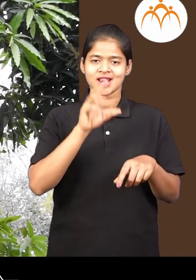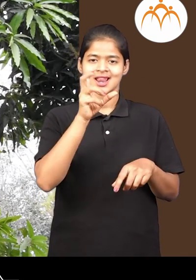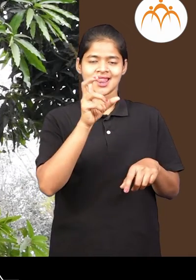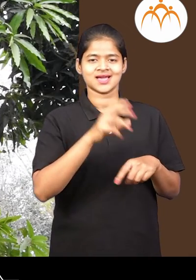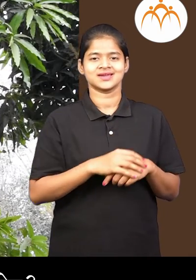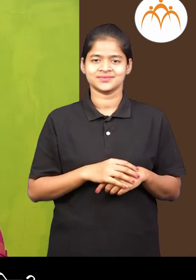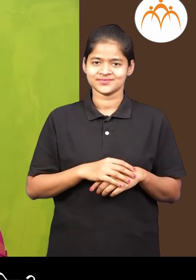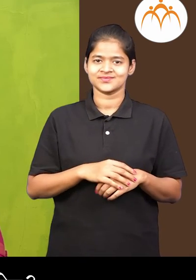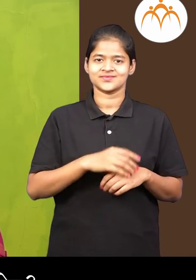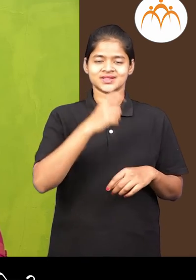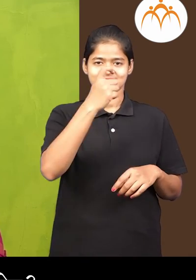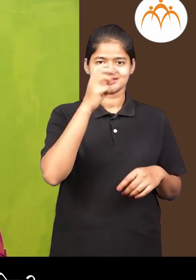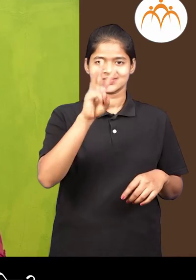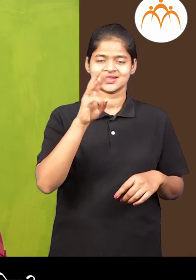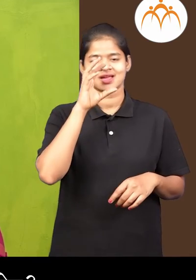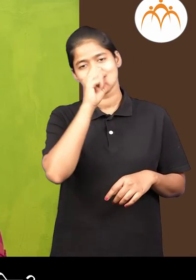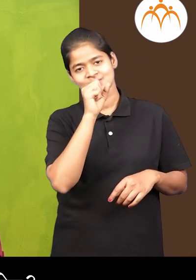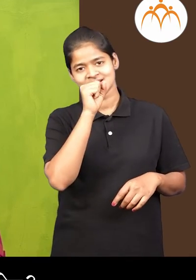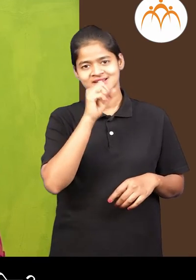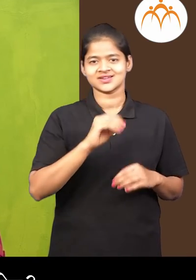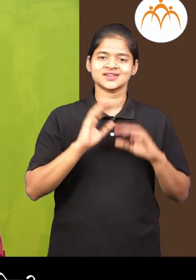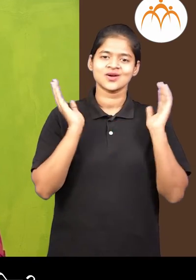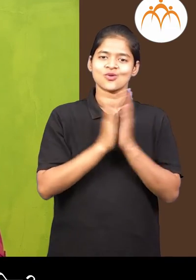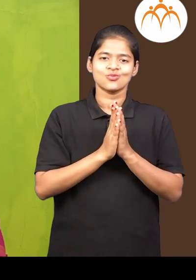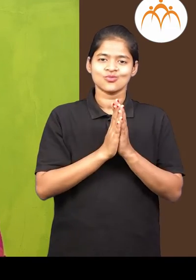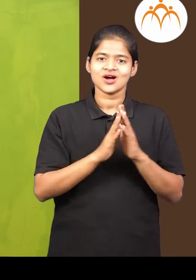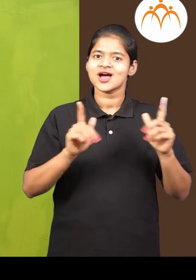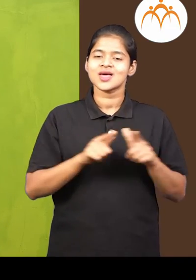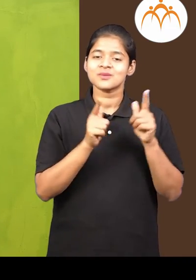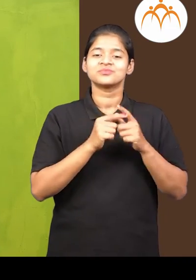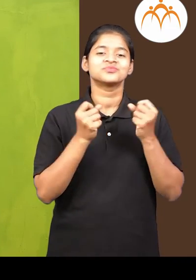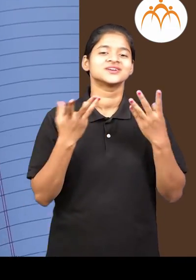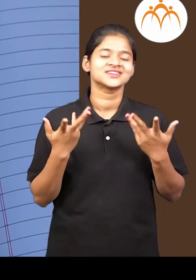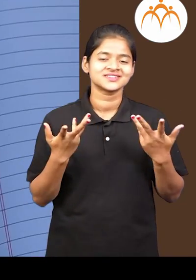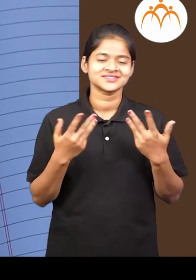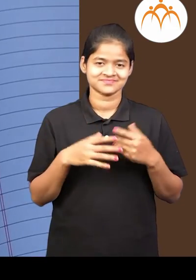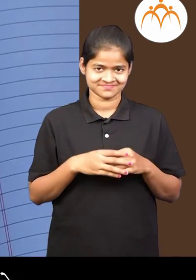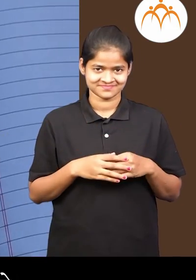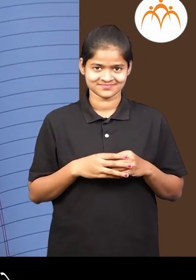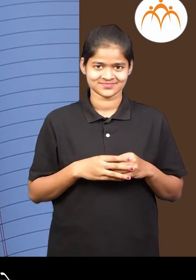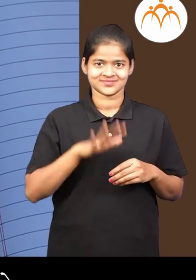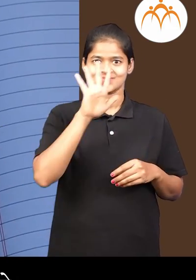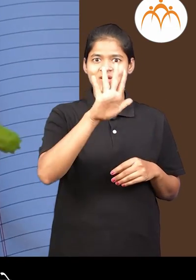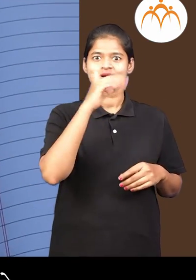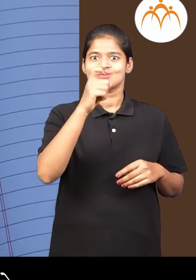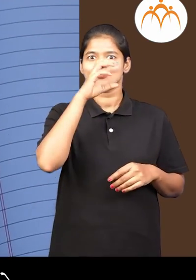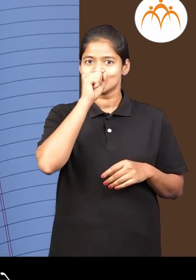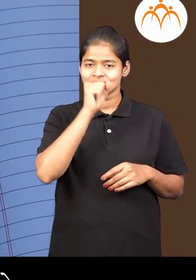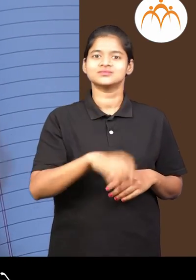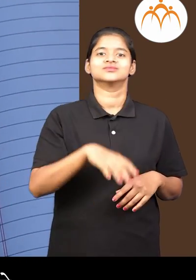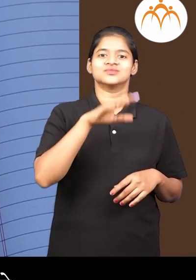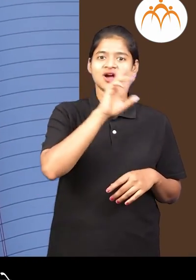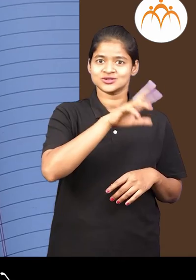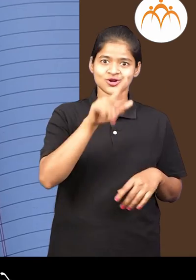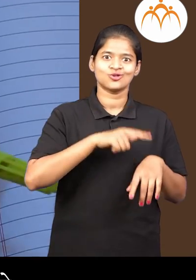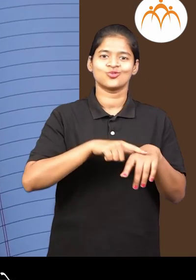जाड़ा हैत तरमक बागे एकुण किती जाड़ा हैत बगबर सांग मला 57 फेरु 58